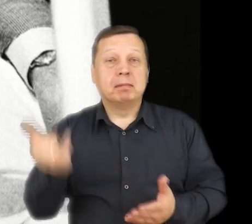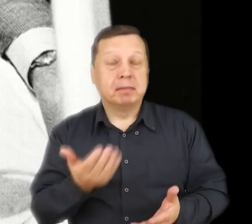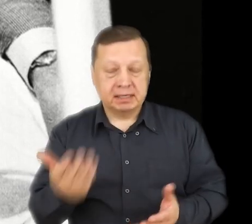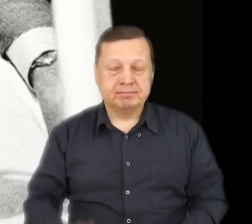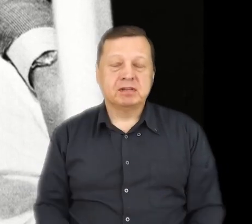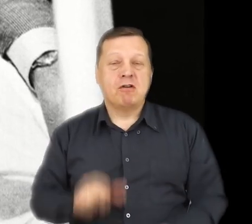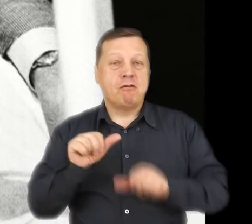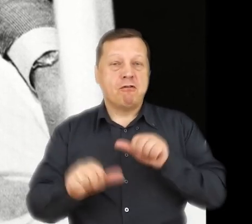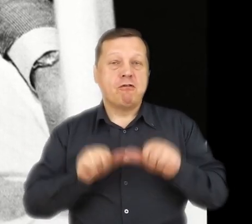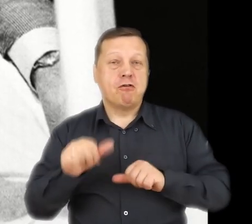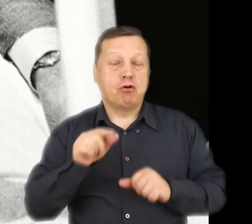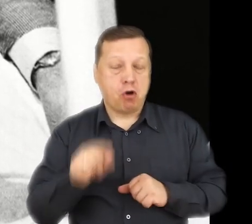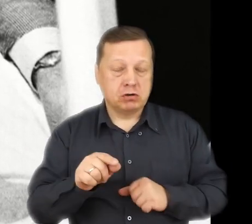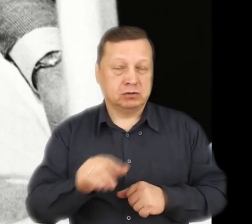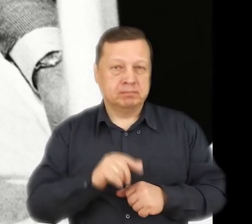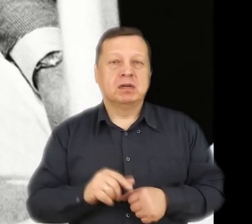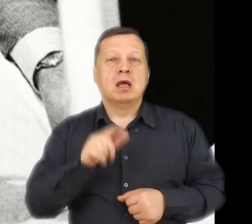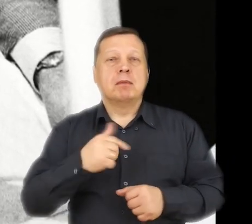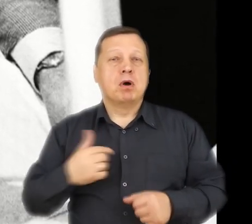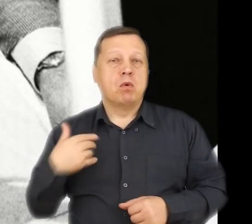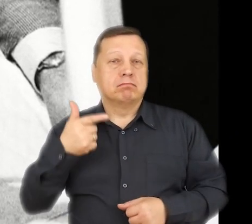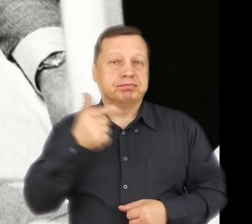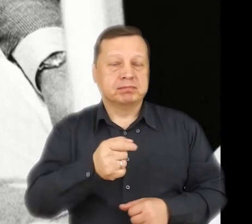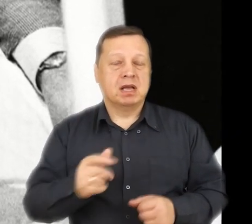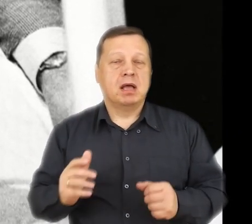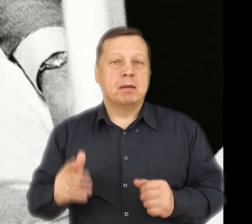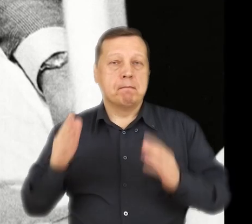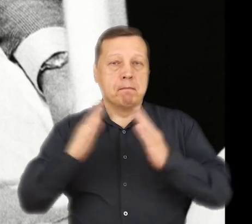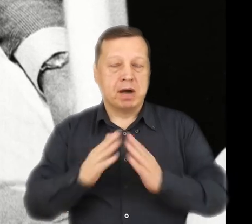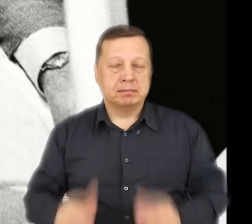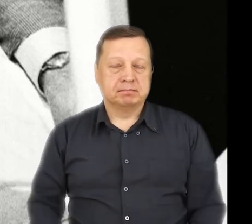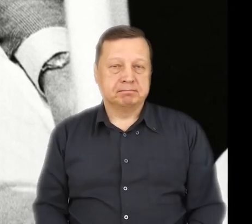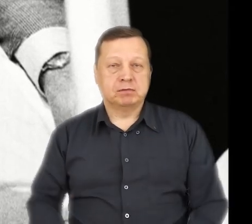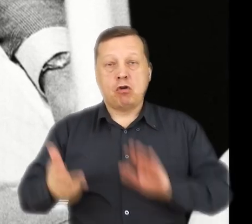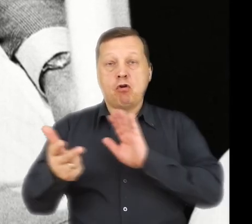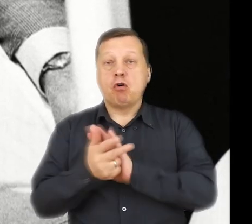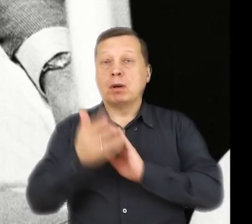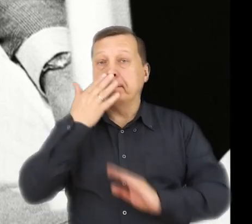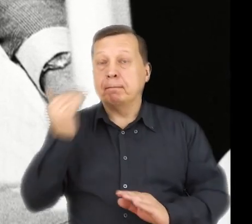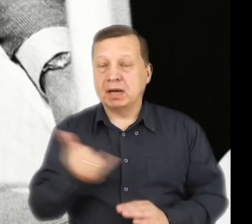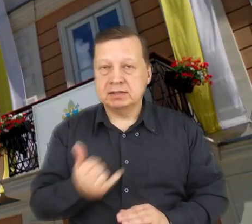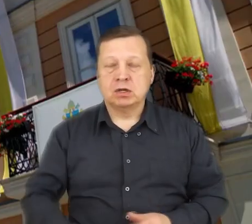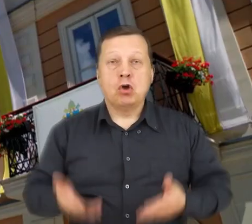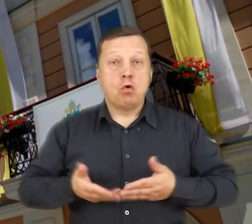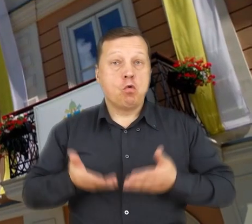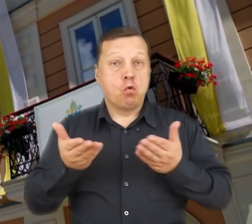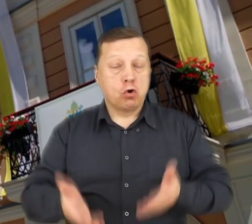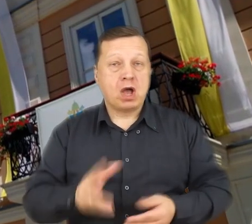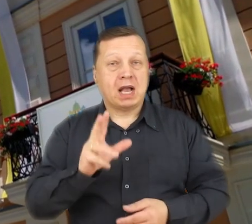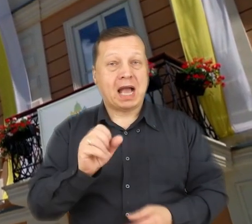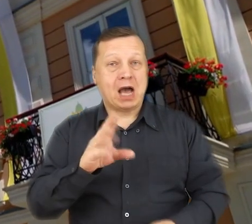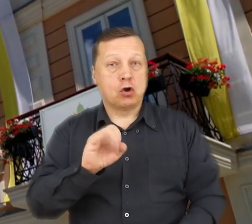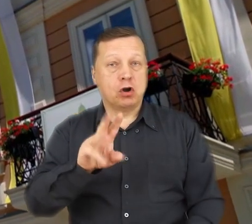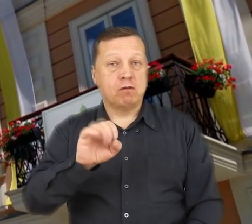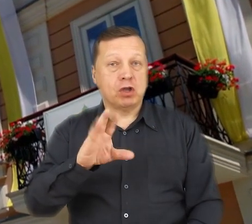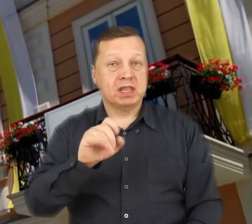maja – to rocznica zamachu na życie Jana Pawła II, 18 maja – urodziny